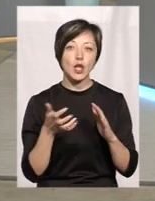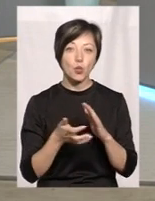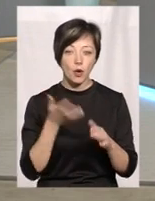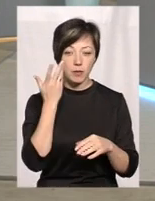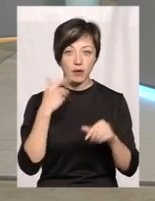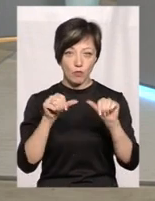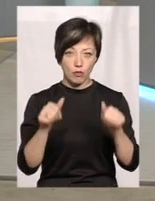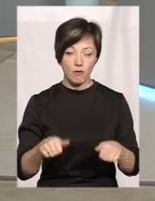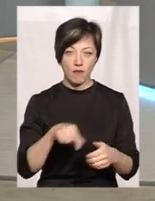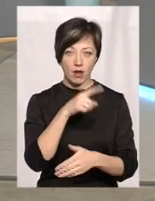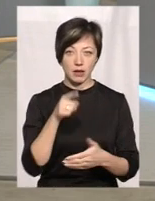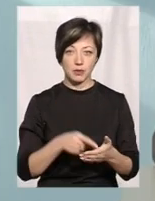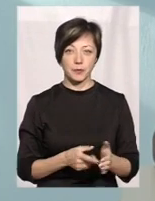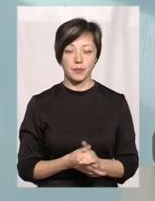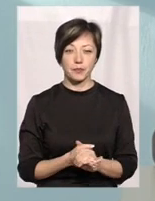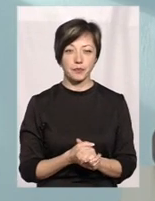її формуванні?